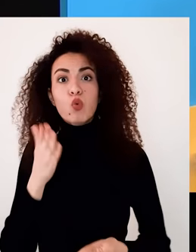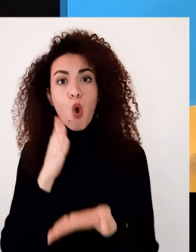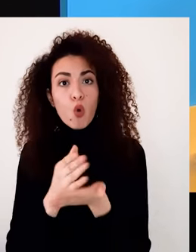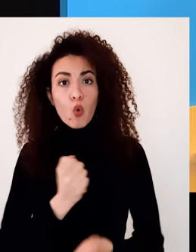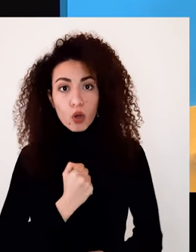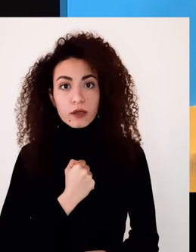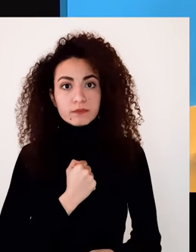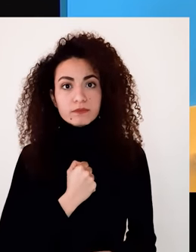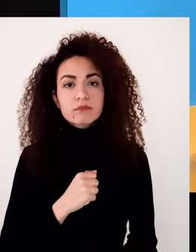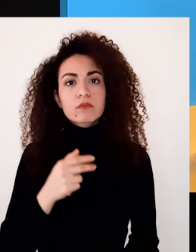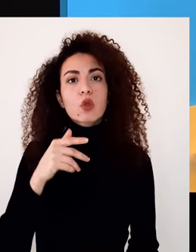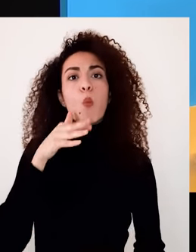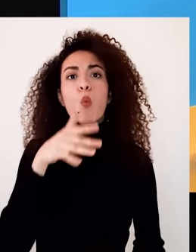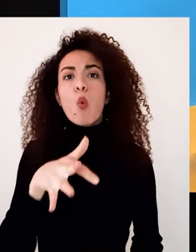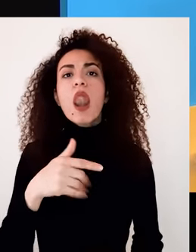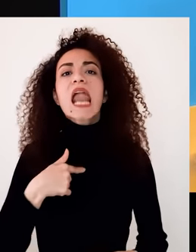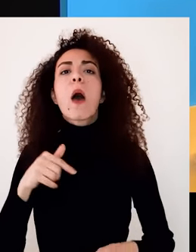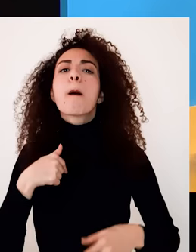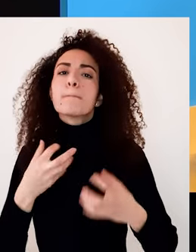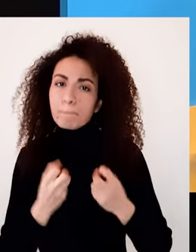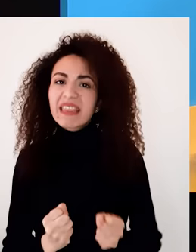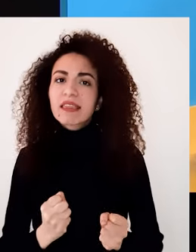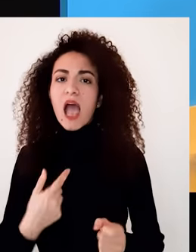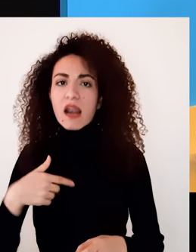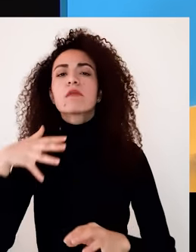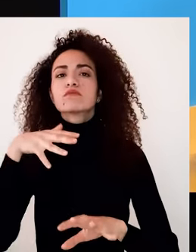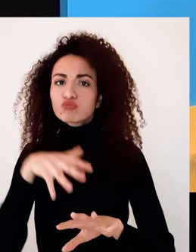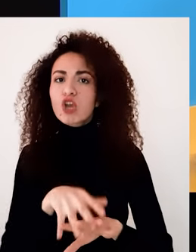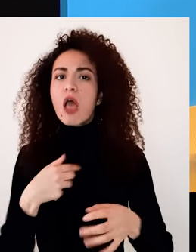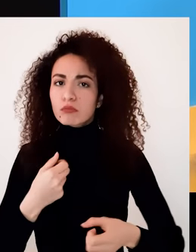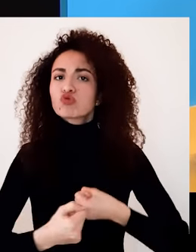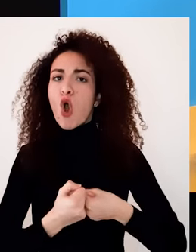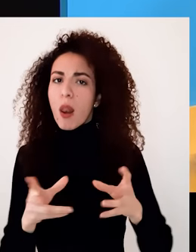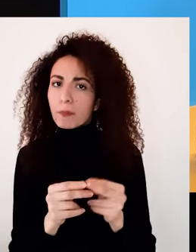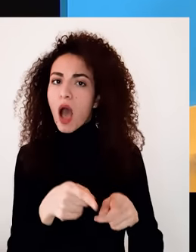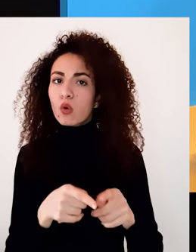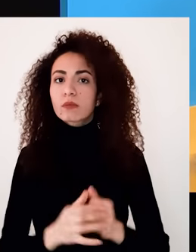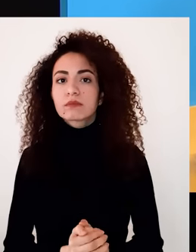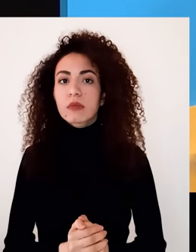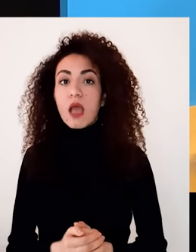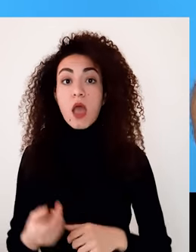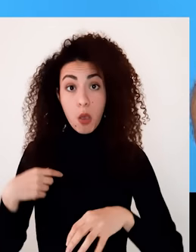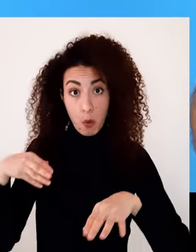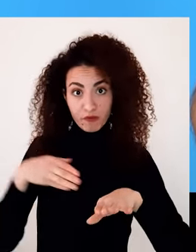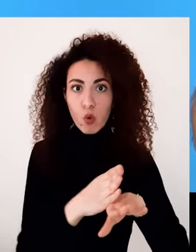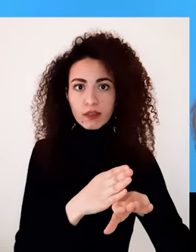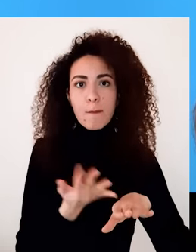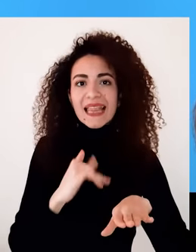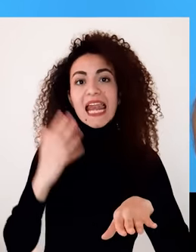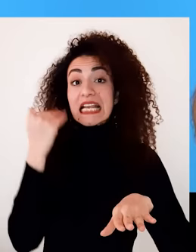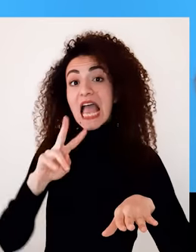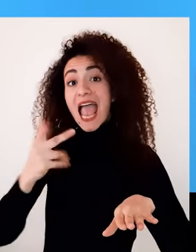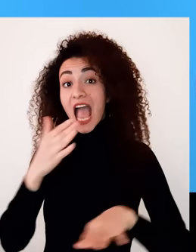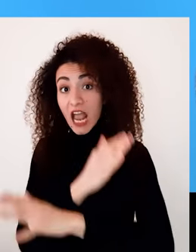حقوقهم والتبليغ عن رغباتهم بالمشاركة من ثم جلب النساء ذات الإعاقة مباشرة إلى البرامج القائمة استراتيجية